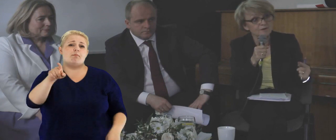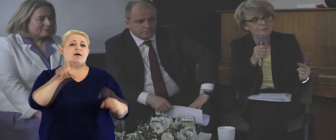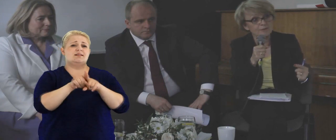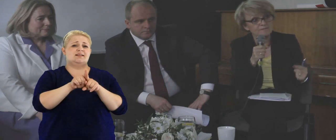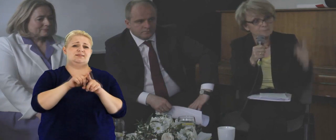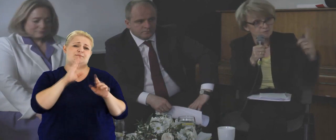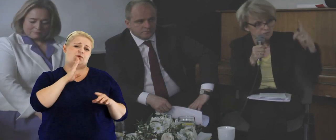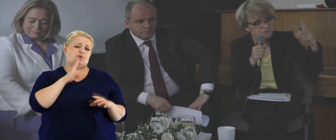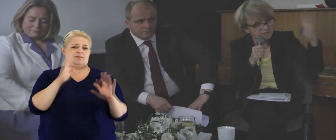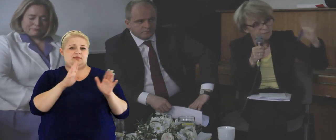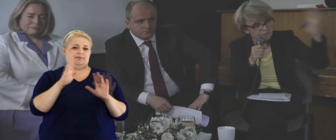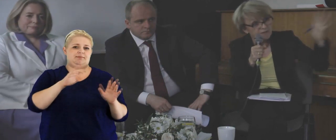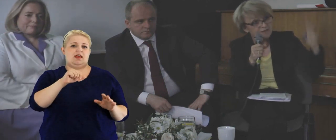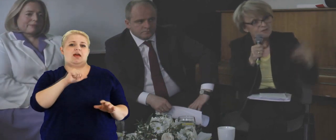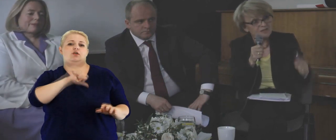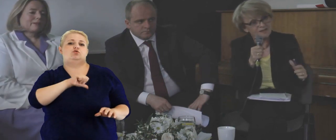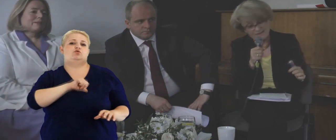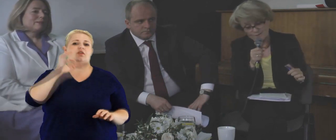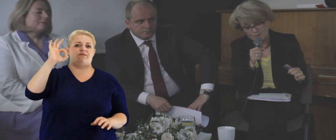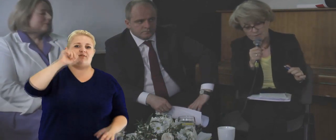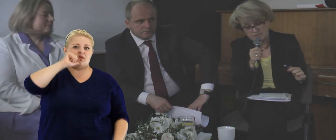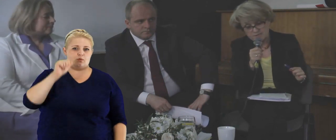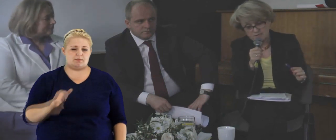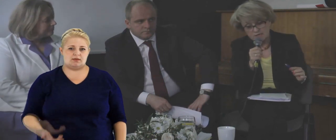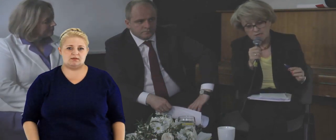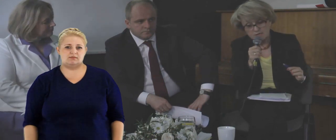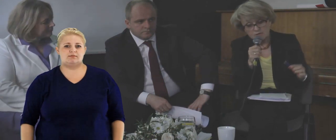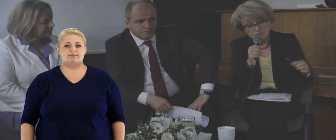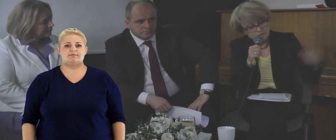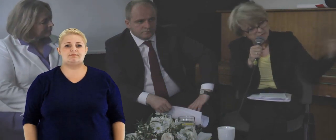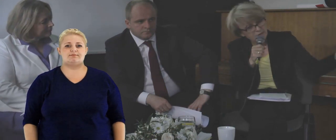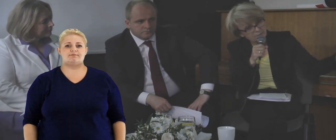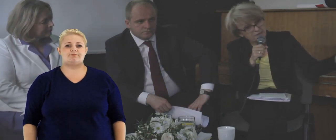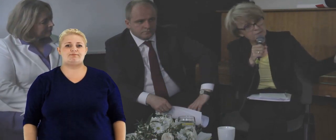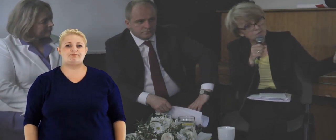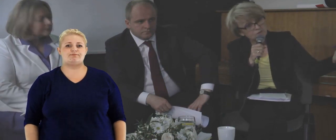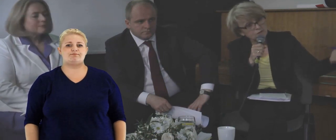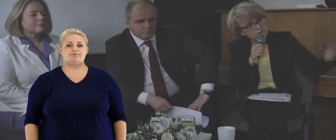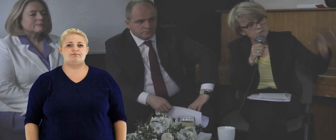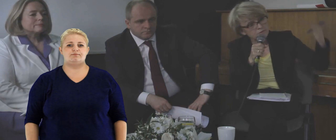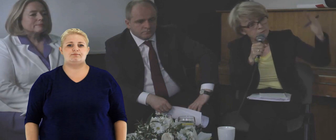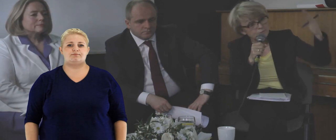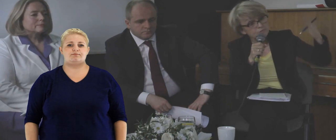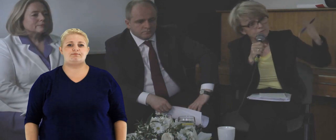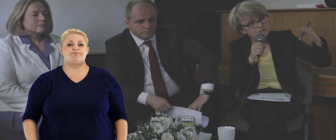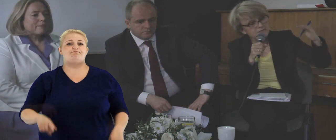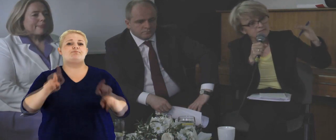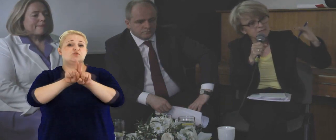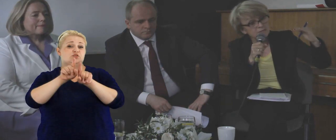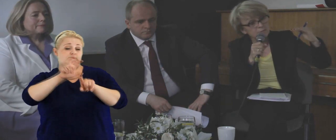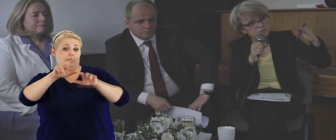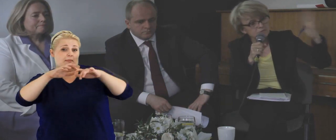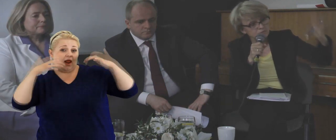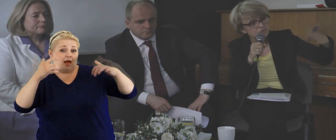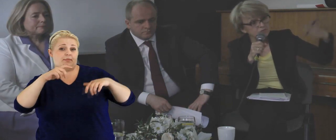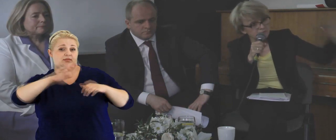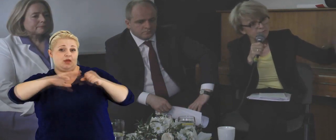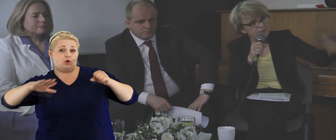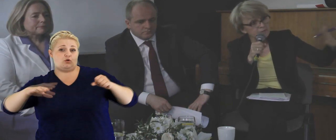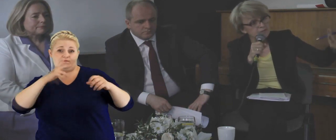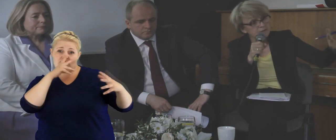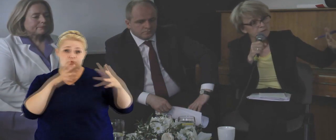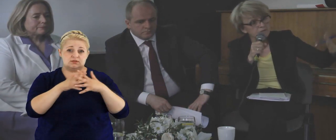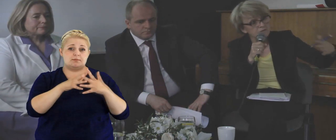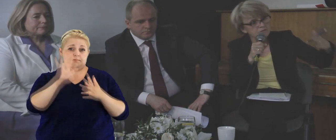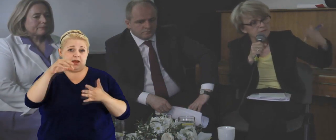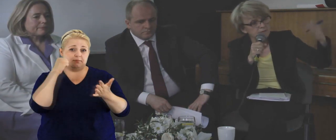stanowionego prawa, bo to też jest jakby grzech europejski, to jest rola parlamentów narodowych z punktu widzenia zasady pomocniczości, czyli